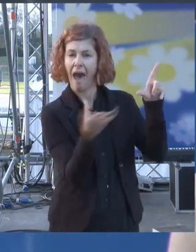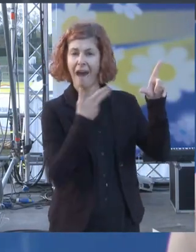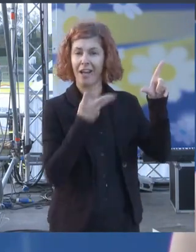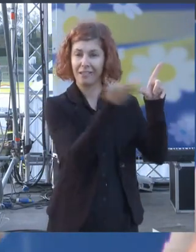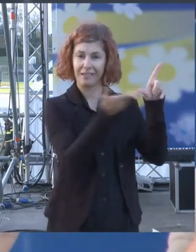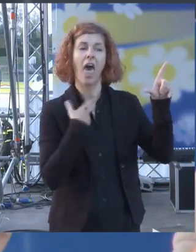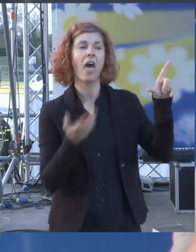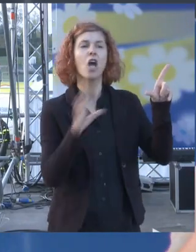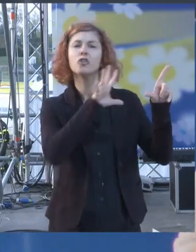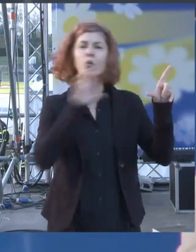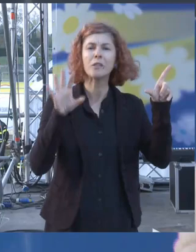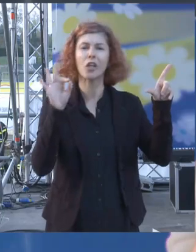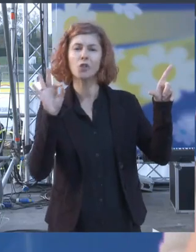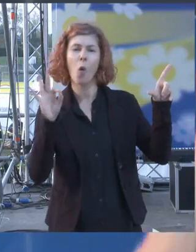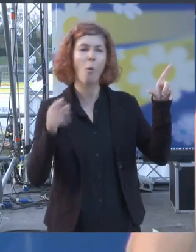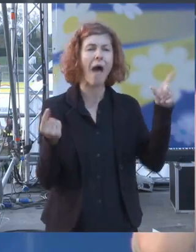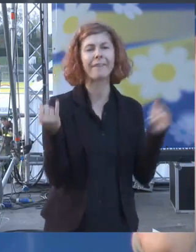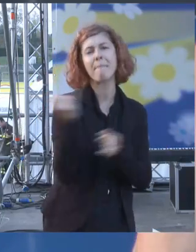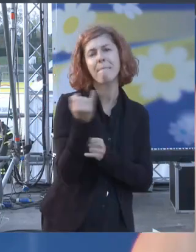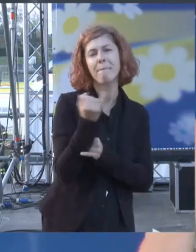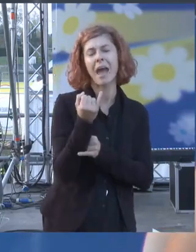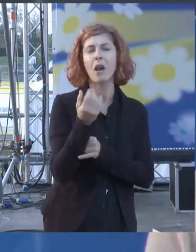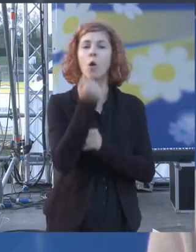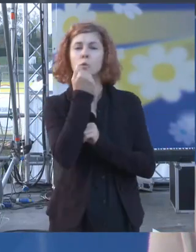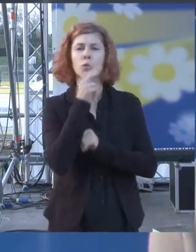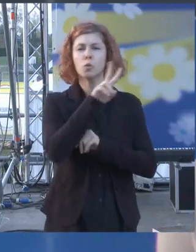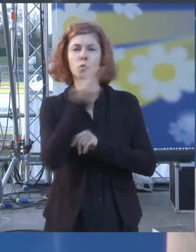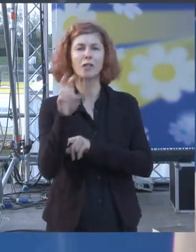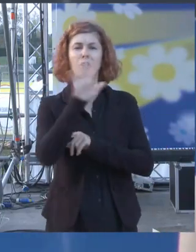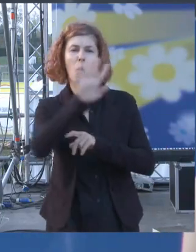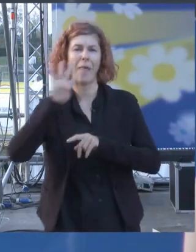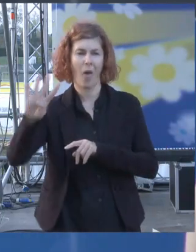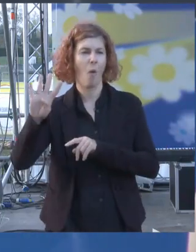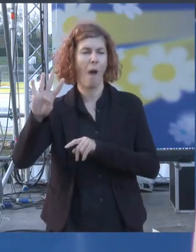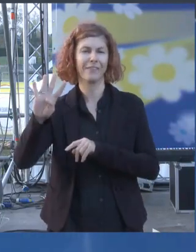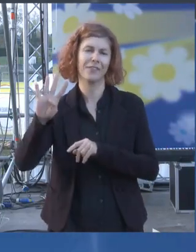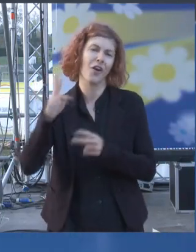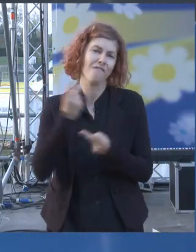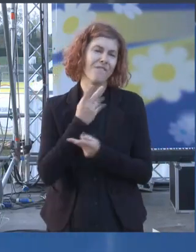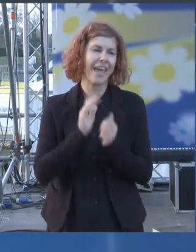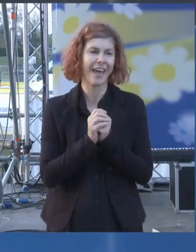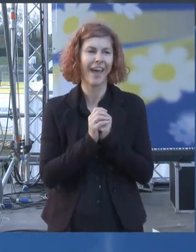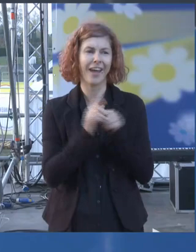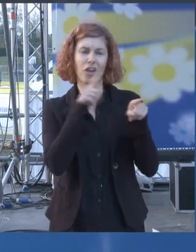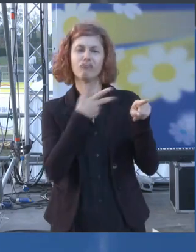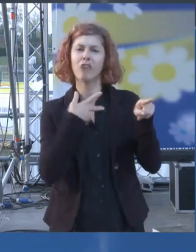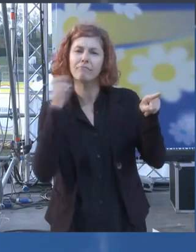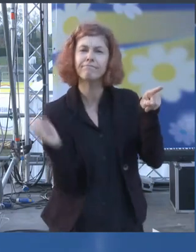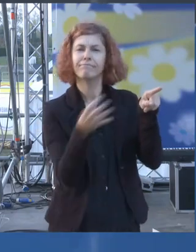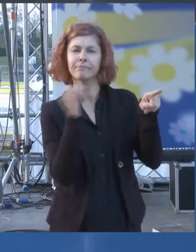successi piccoli e grandi successi 254 anzi per l'esattezza 254